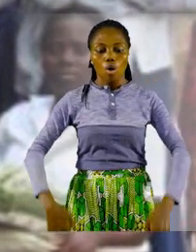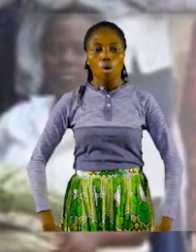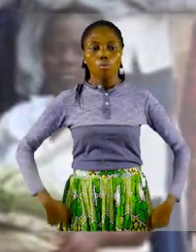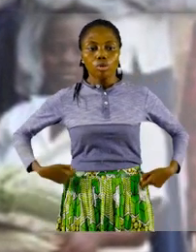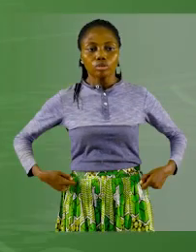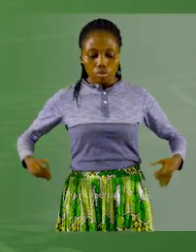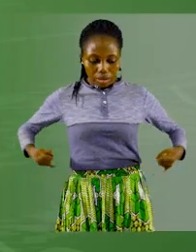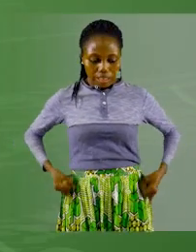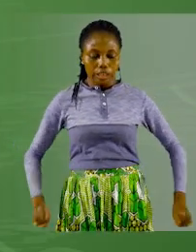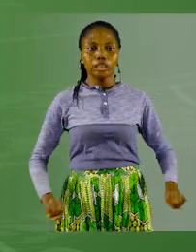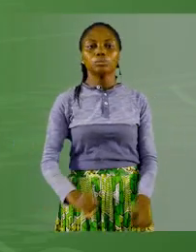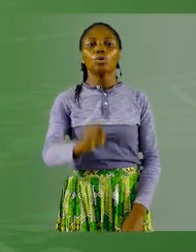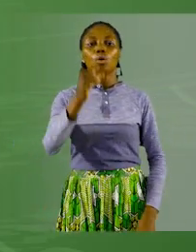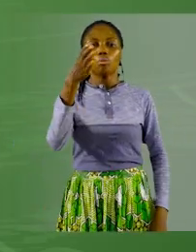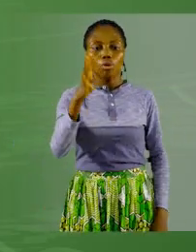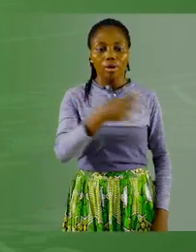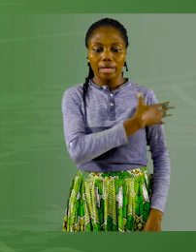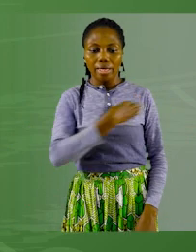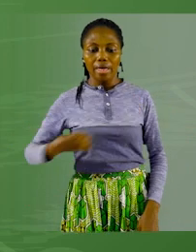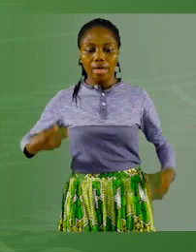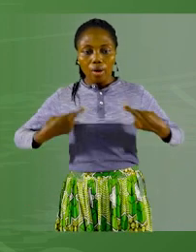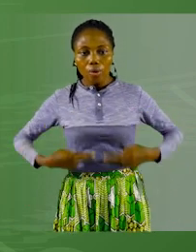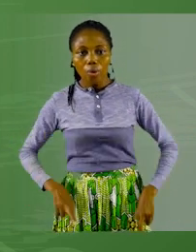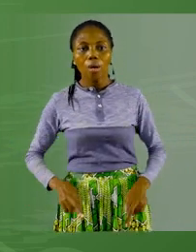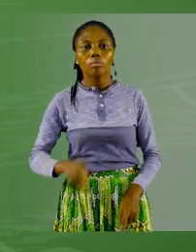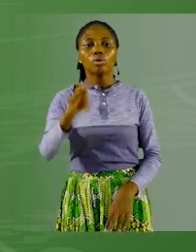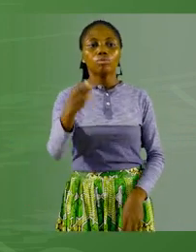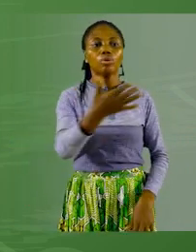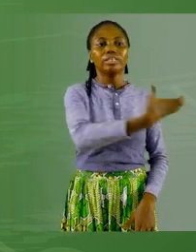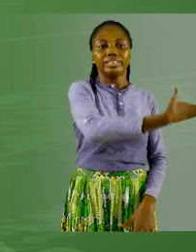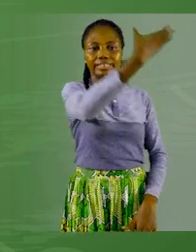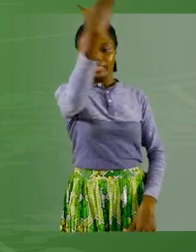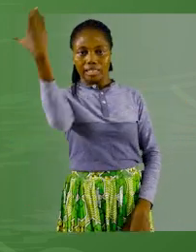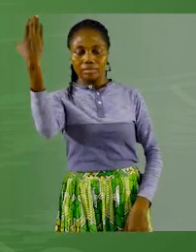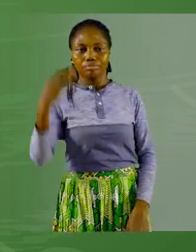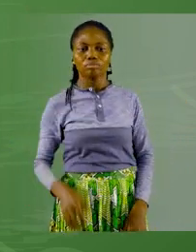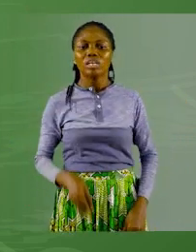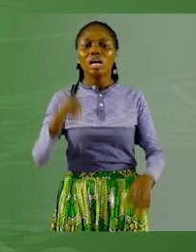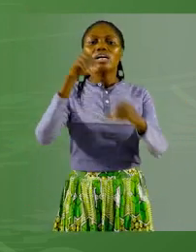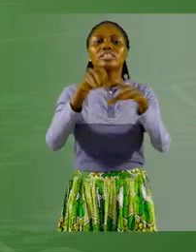Quels sont les mots de cette phrase qui indiquent la couleur?